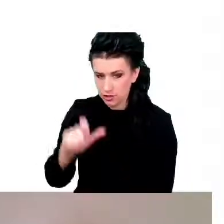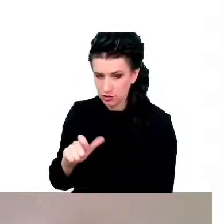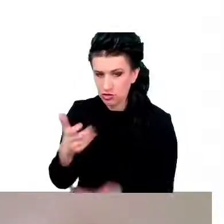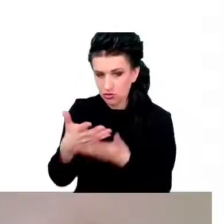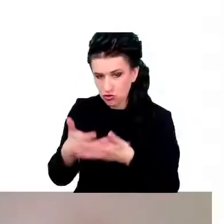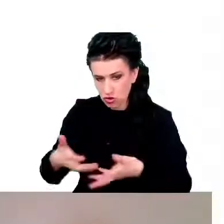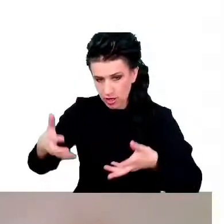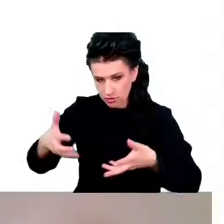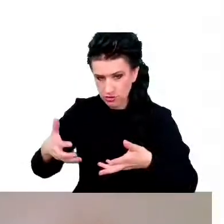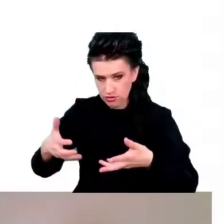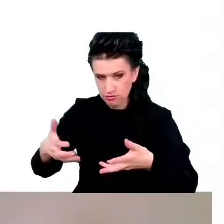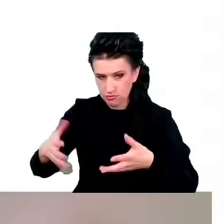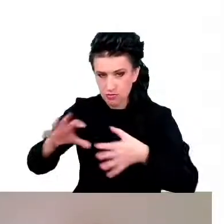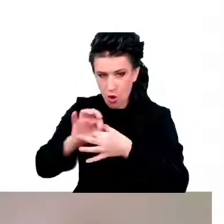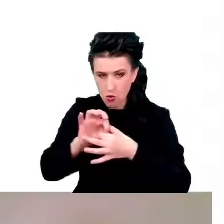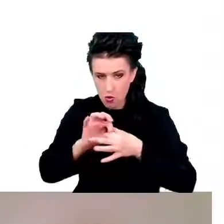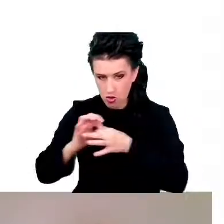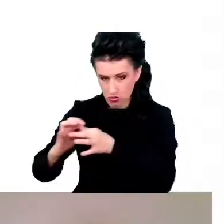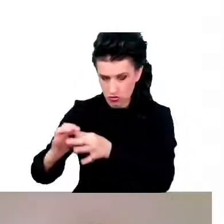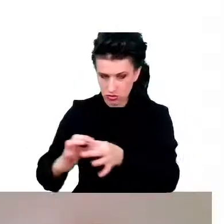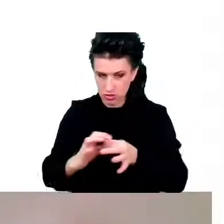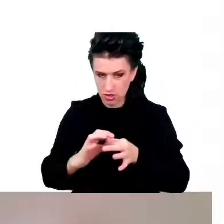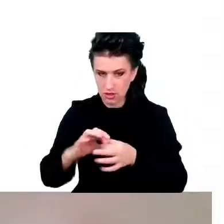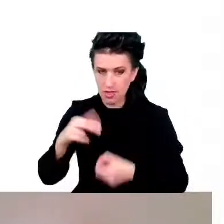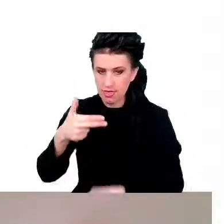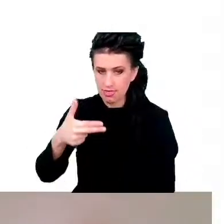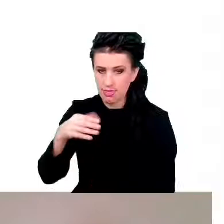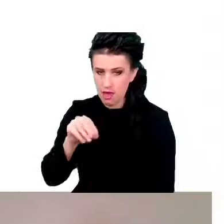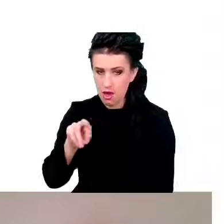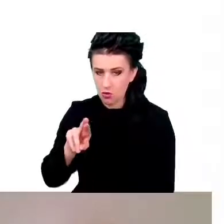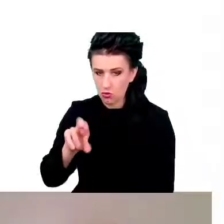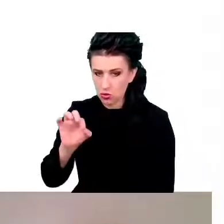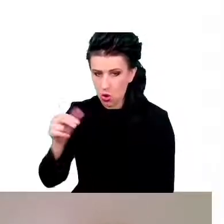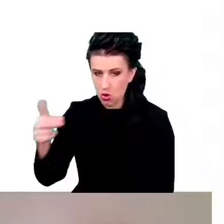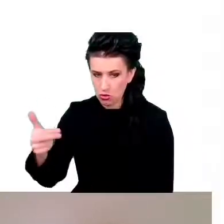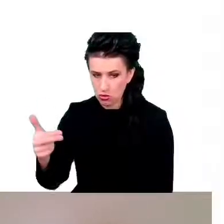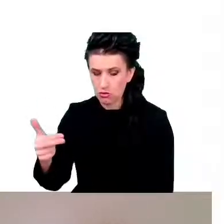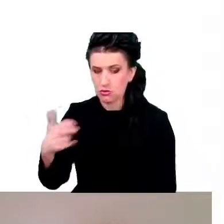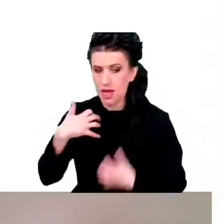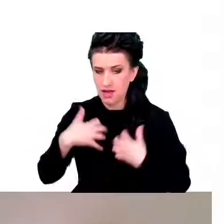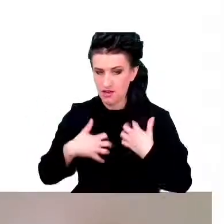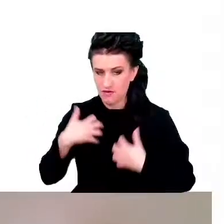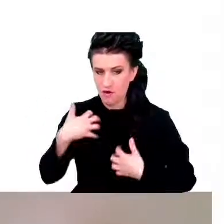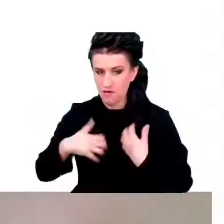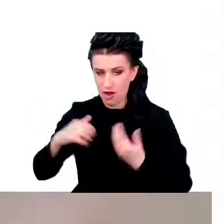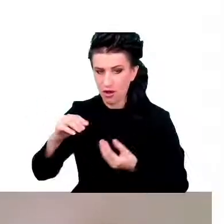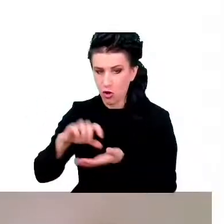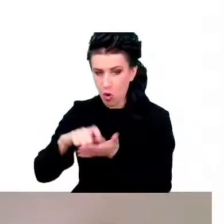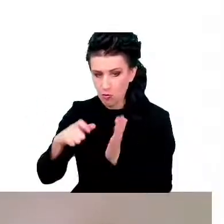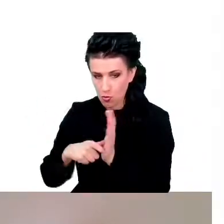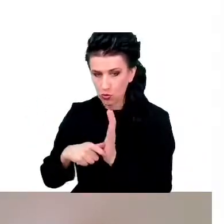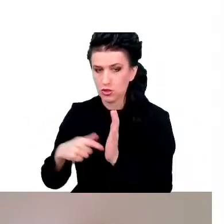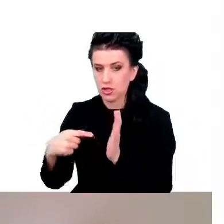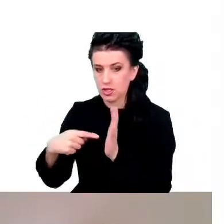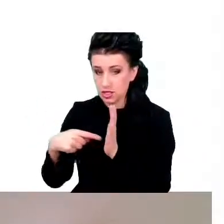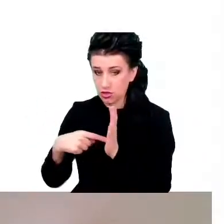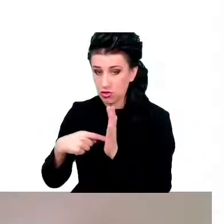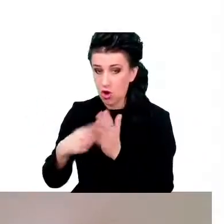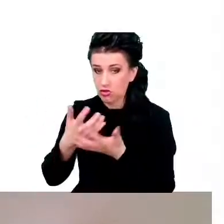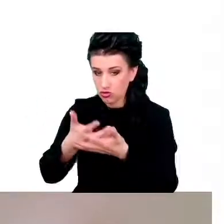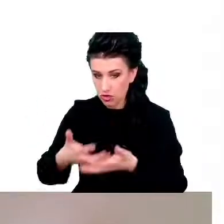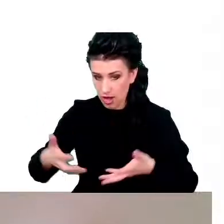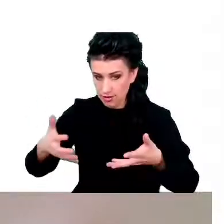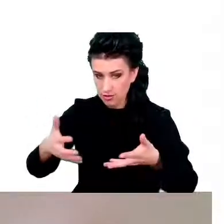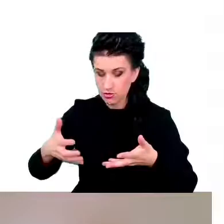którą tworzą komórki nerwowe i nie tylko. I ta sieć neuronalna, właściwie